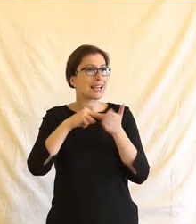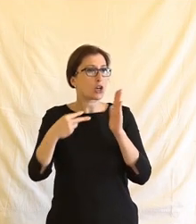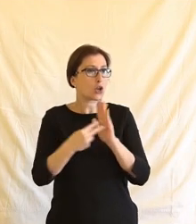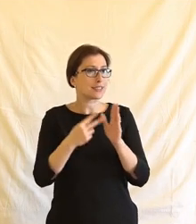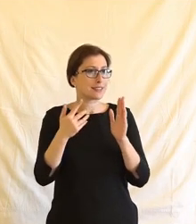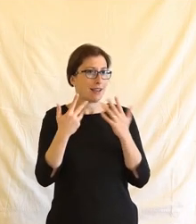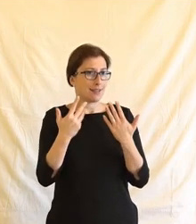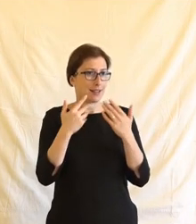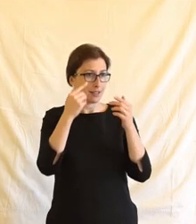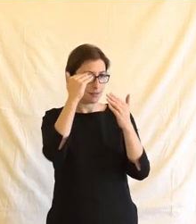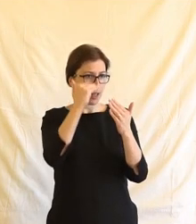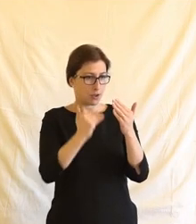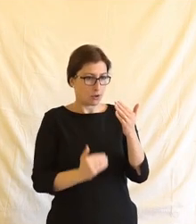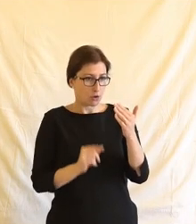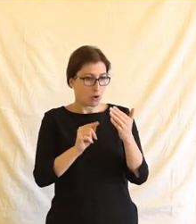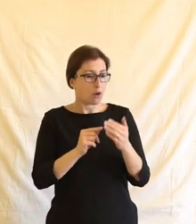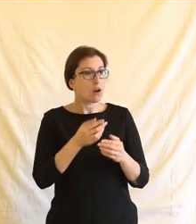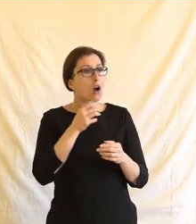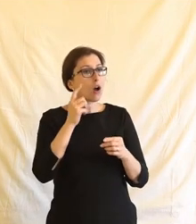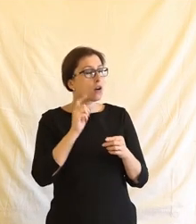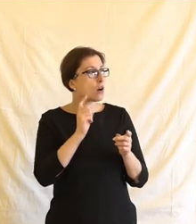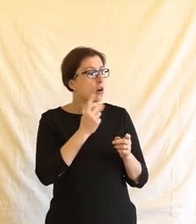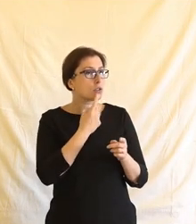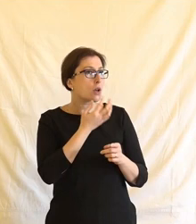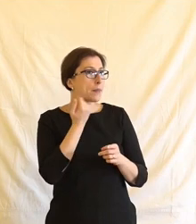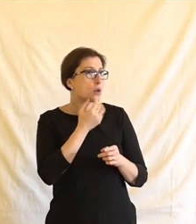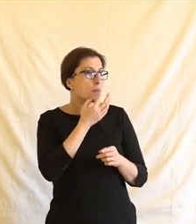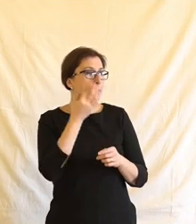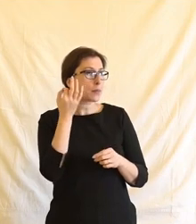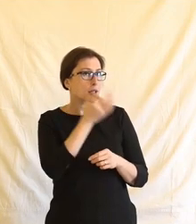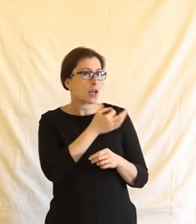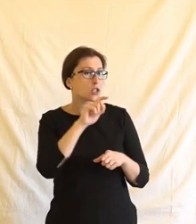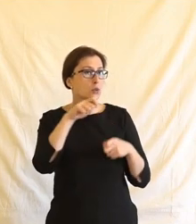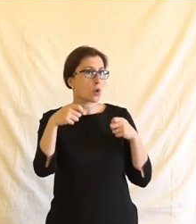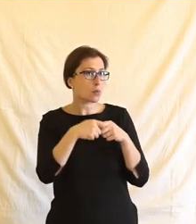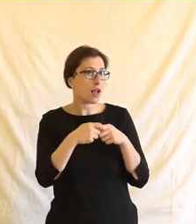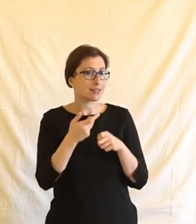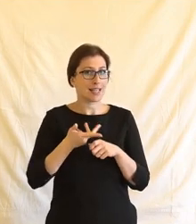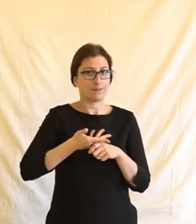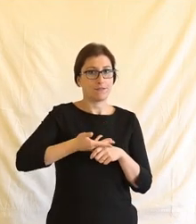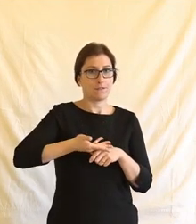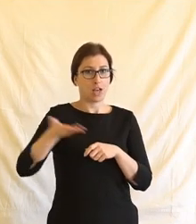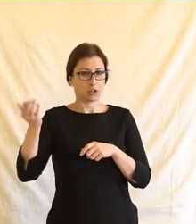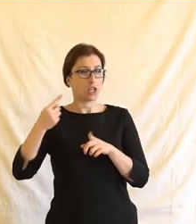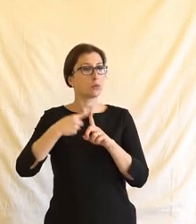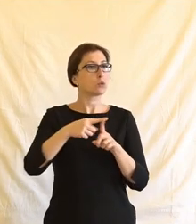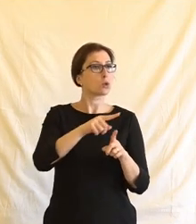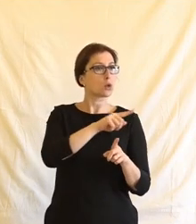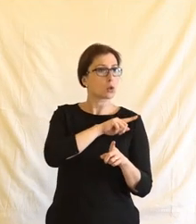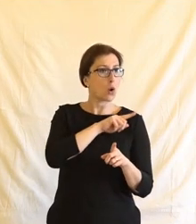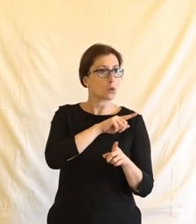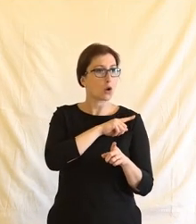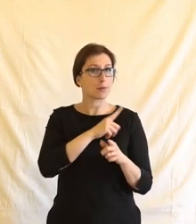moje otázka, protože Honzo Tys na to narazil, je spolupráce toho veřejného sektoru, soukromého té